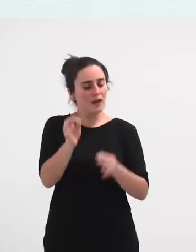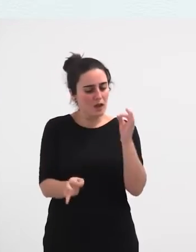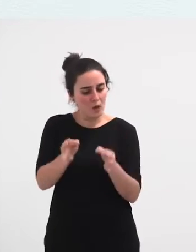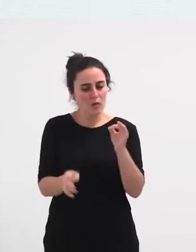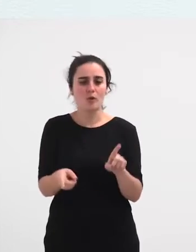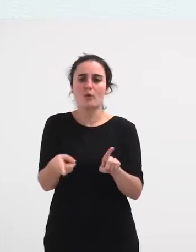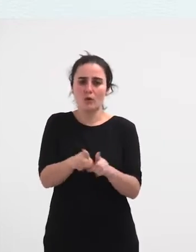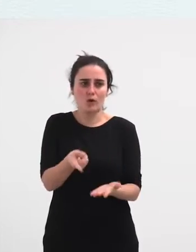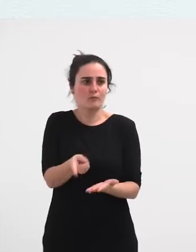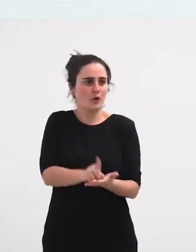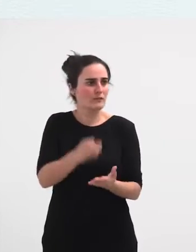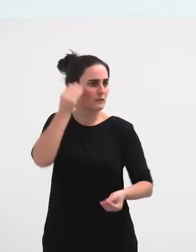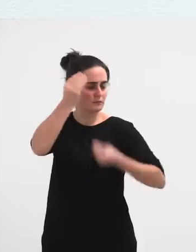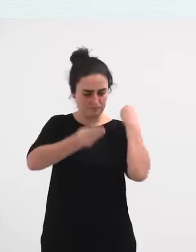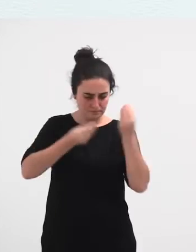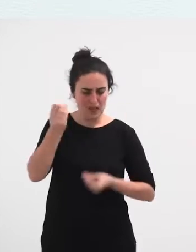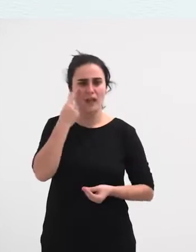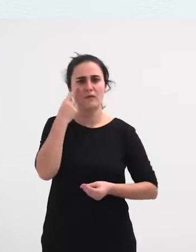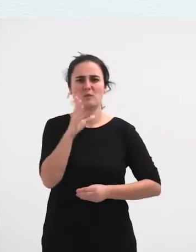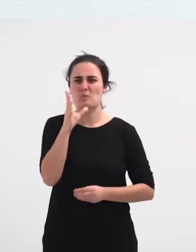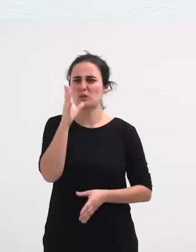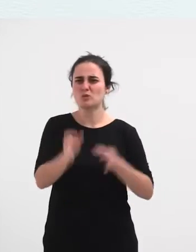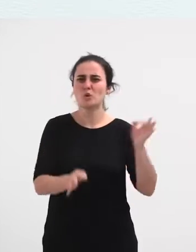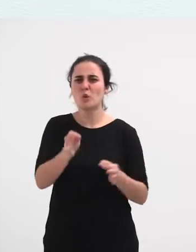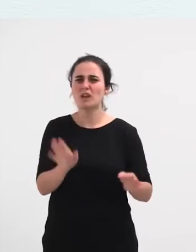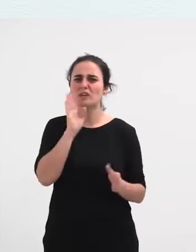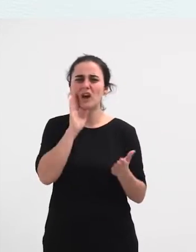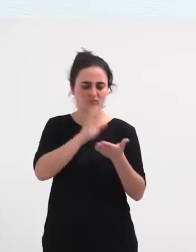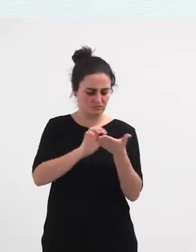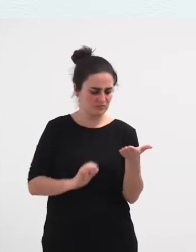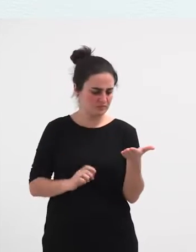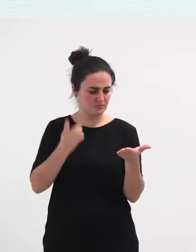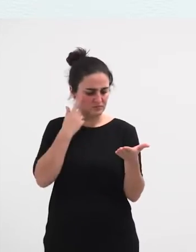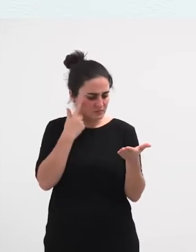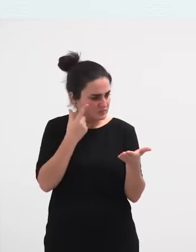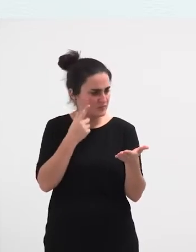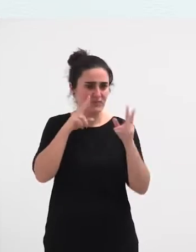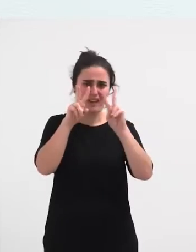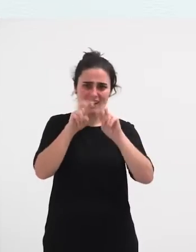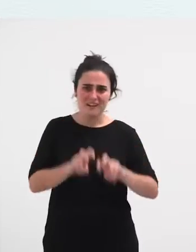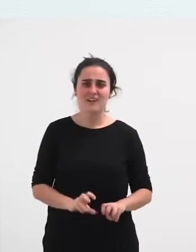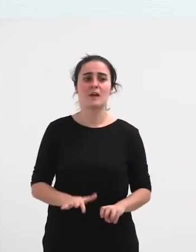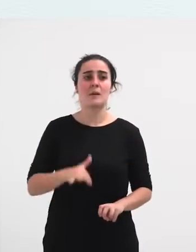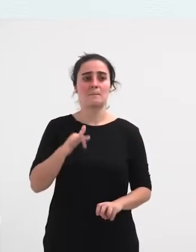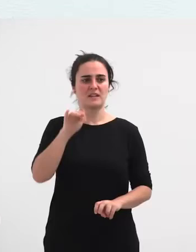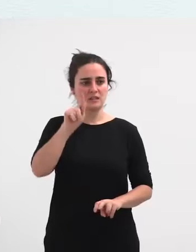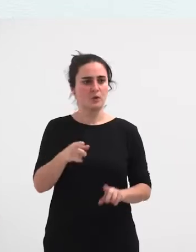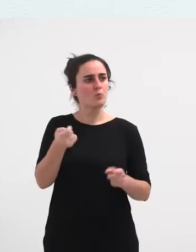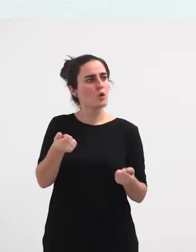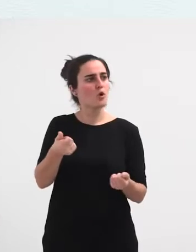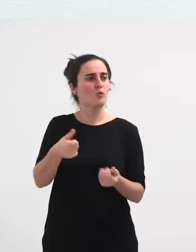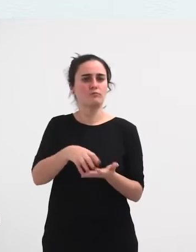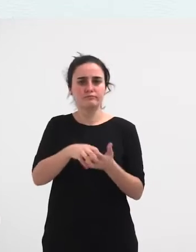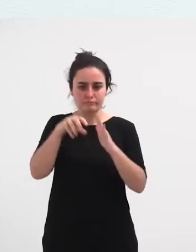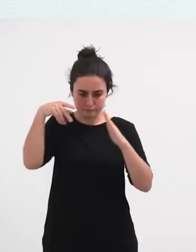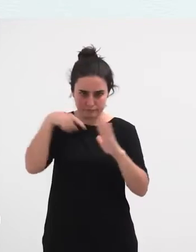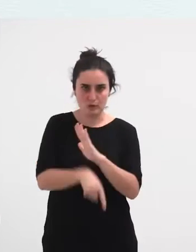ematen eta pixka bat argudio juridiko hoiek nola aztertzen eta ausitan jartzen ez? Eta